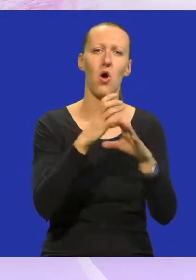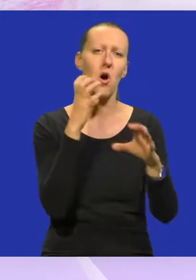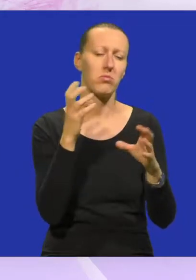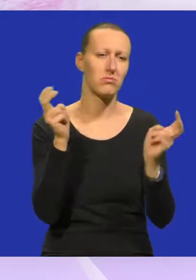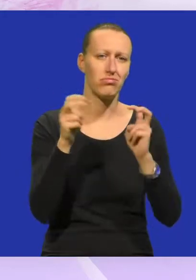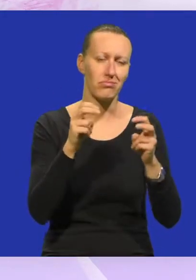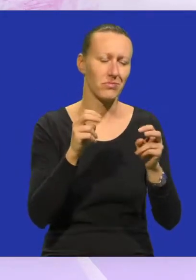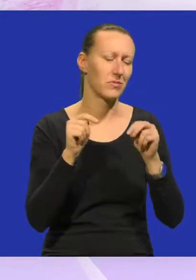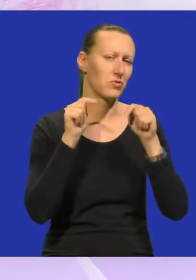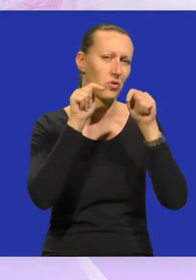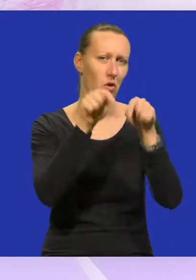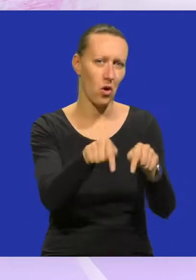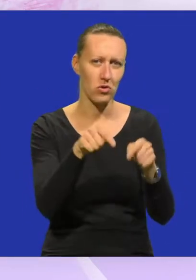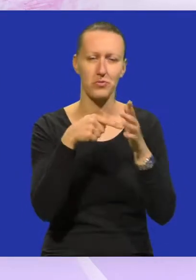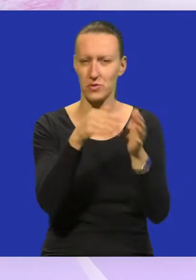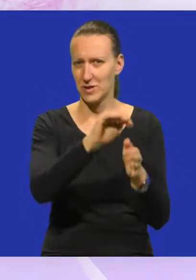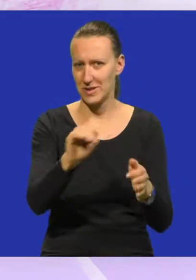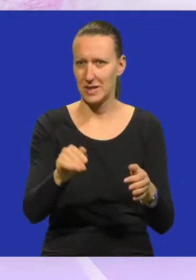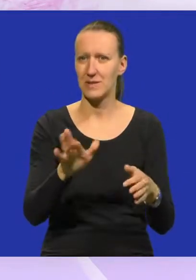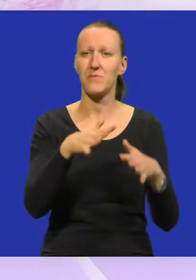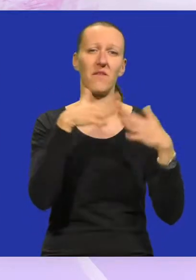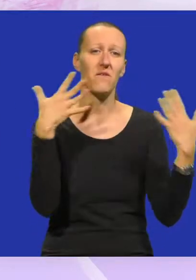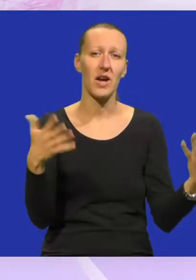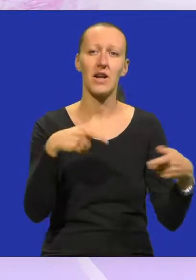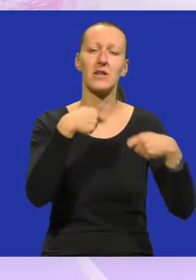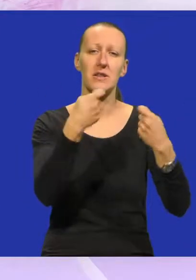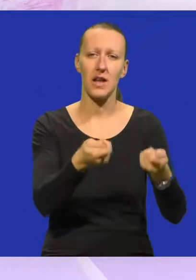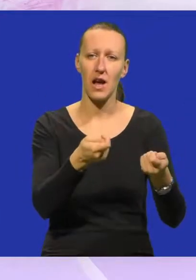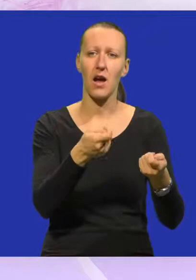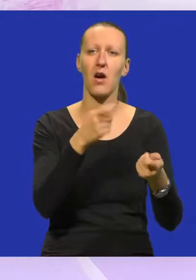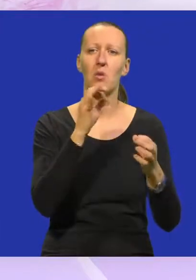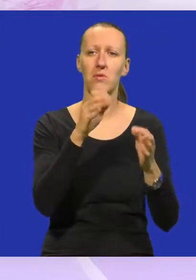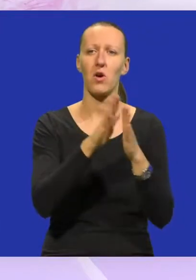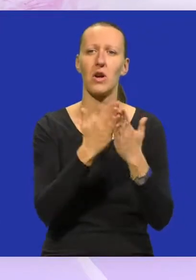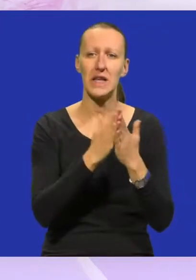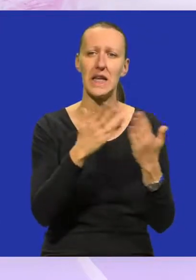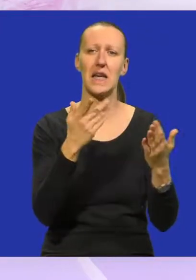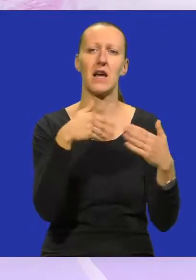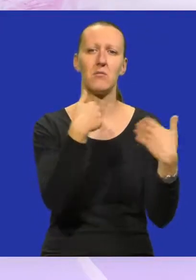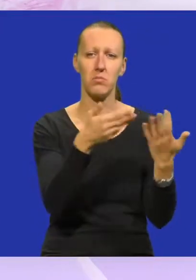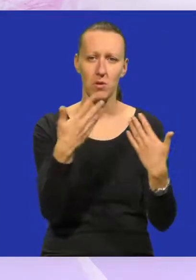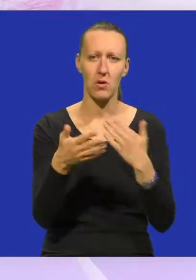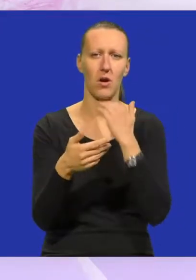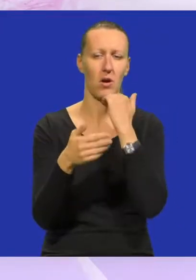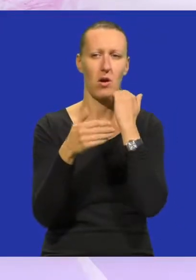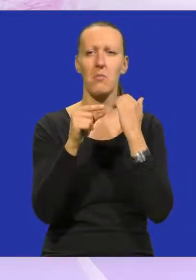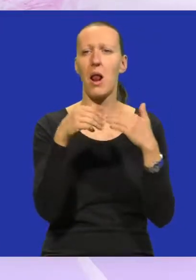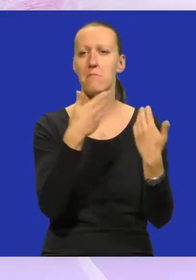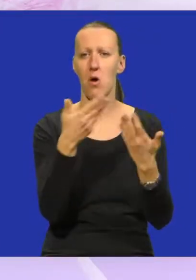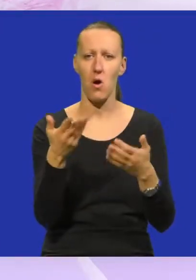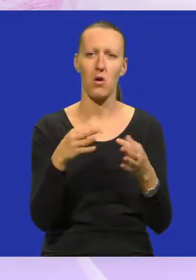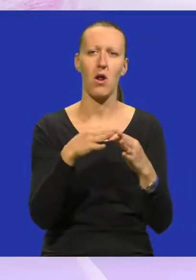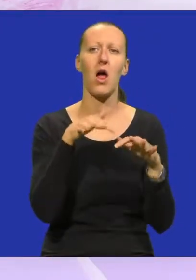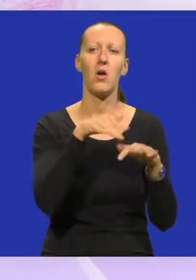kombi ili u auto, ali su za to velika kazališta recimo donirala dva što, knjige, slikovnice, slatkiše, male darove.